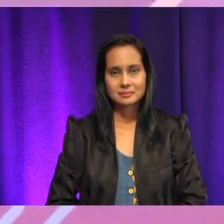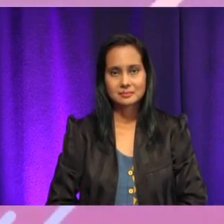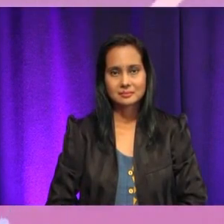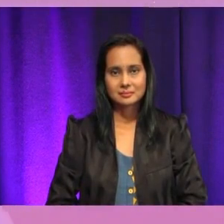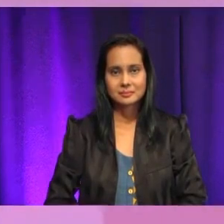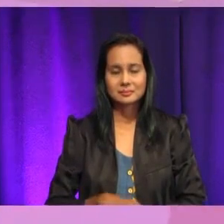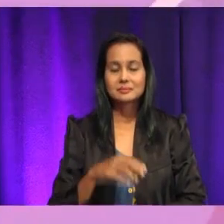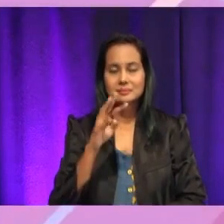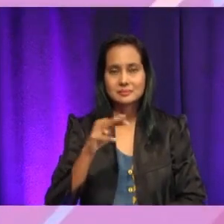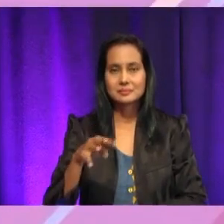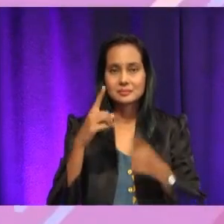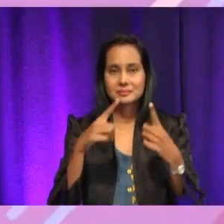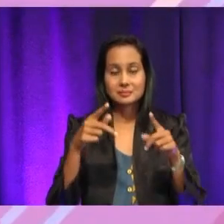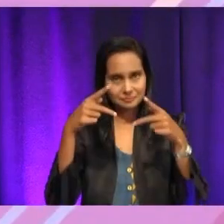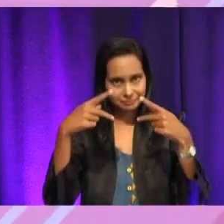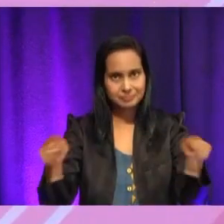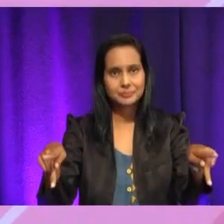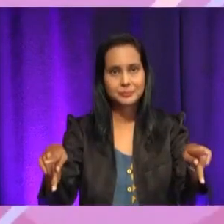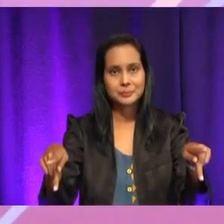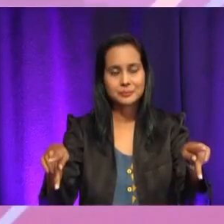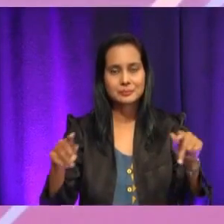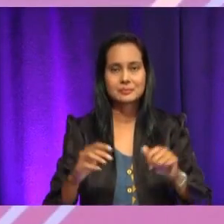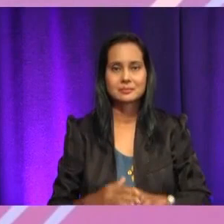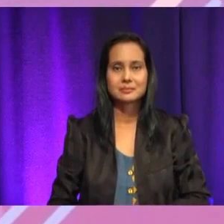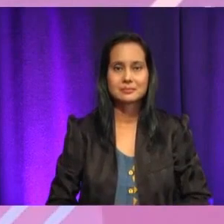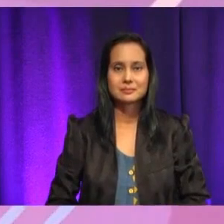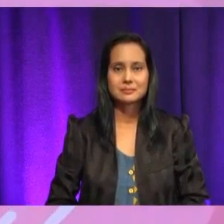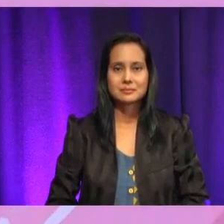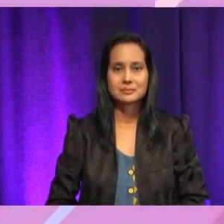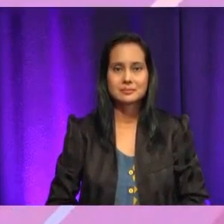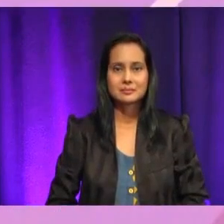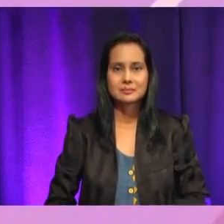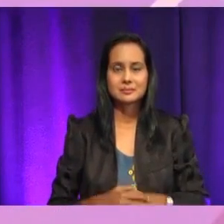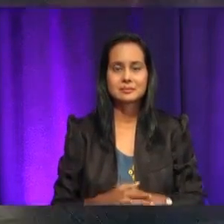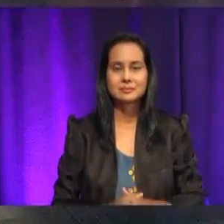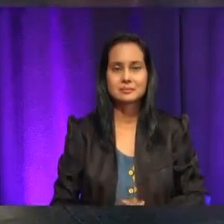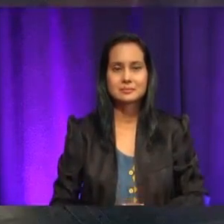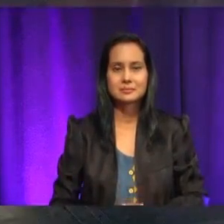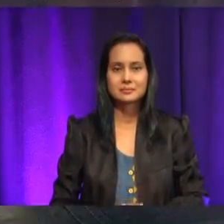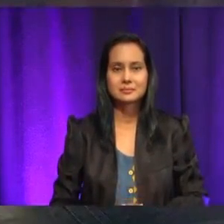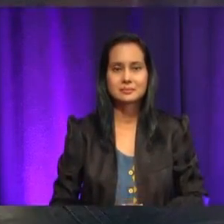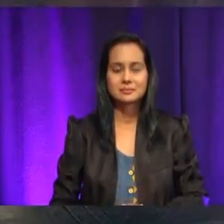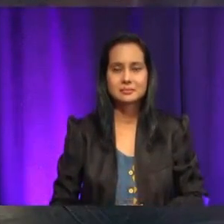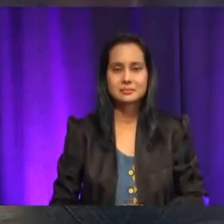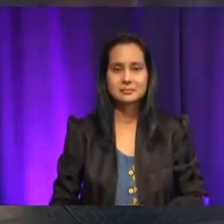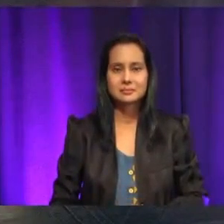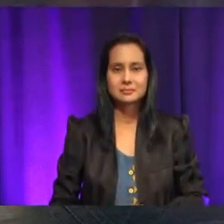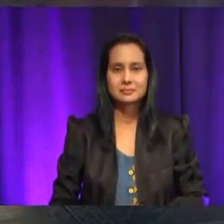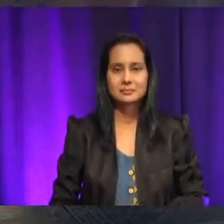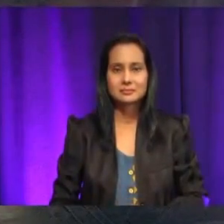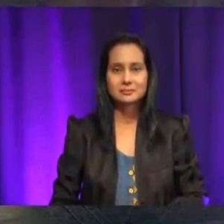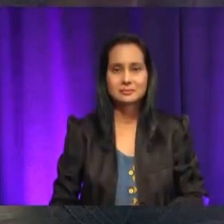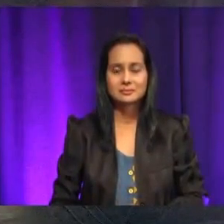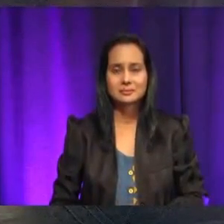Pernah. Haa, ada. Mereka murid-murid macam pernah, ya, Cikgu. Bagaimana pula dengan Kak Ria? Kak Ria pula, saya tak pernah